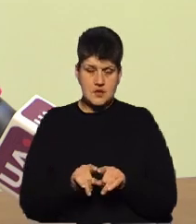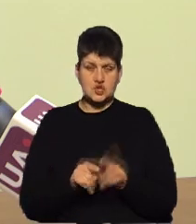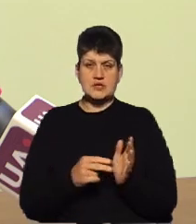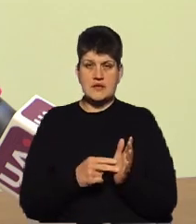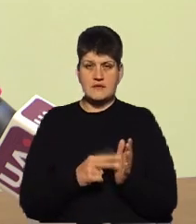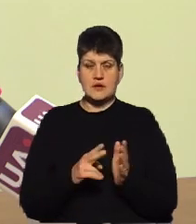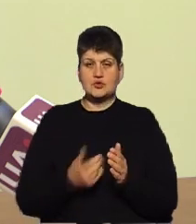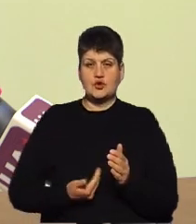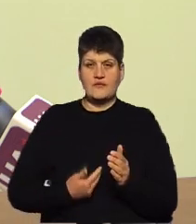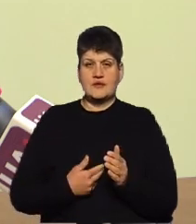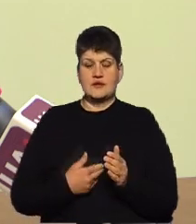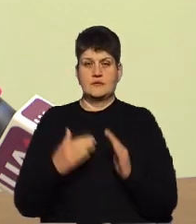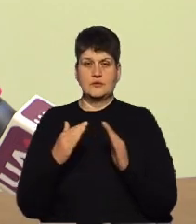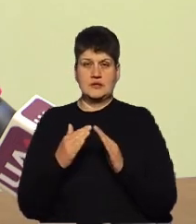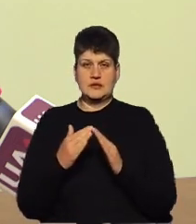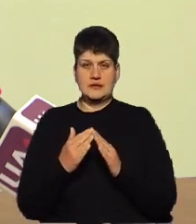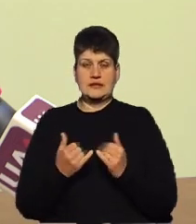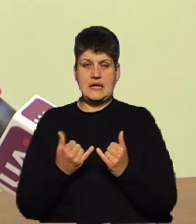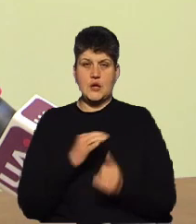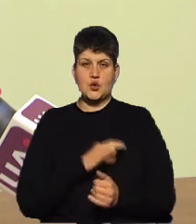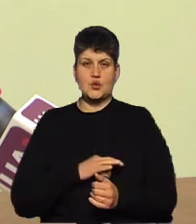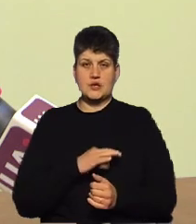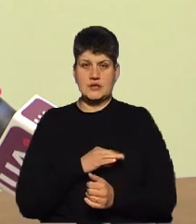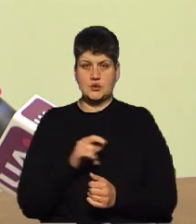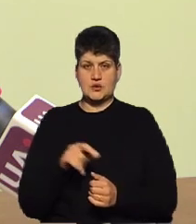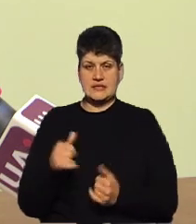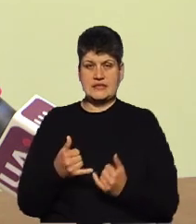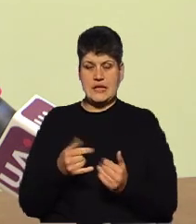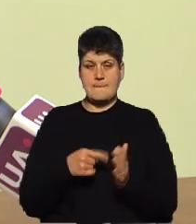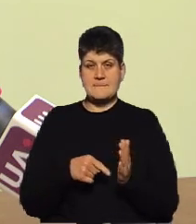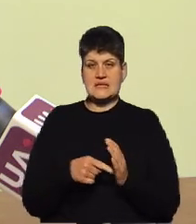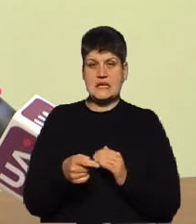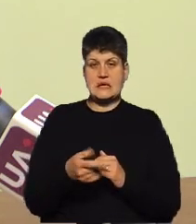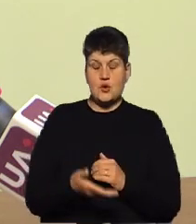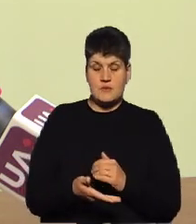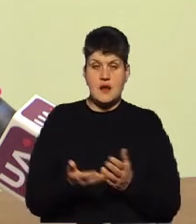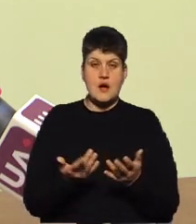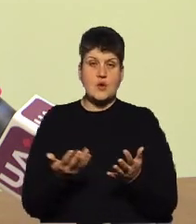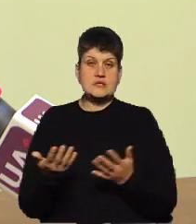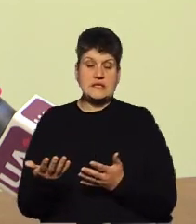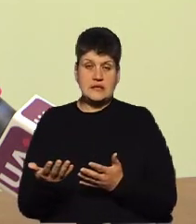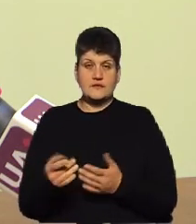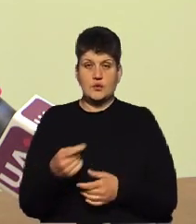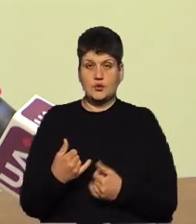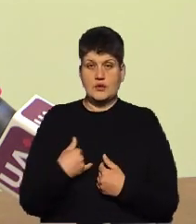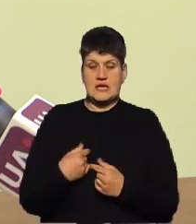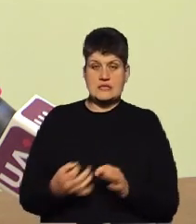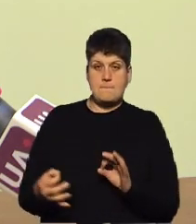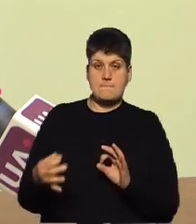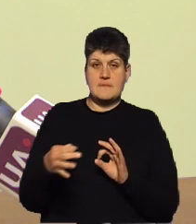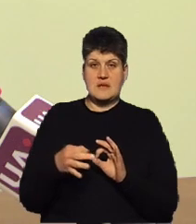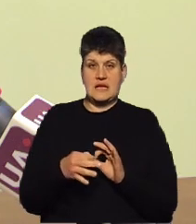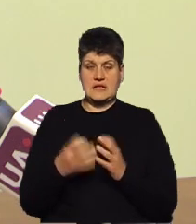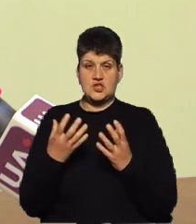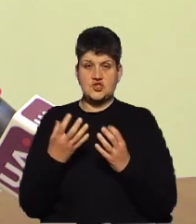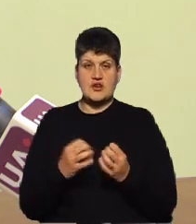нерухомості є для юридичних осіб, для міста Тернополя. Але оскільки до нас приєднані ще села,